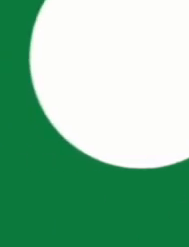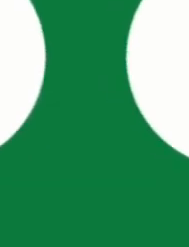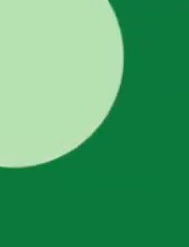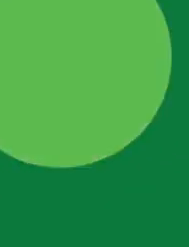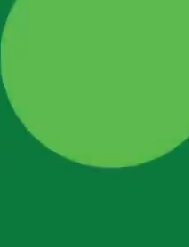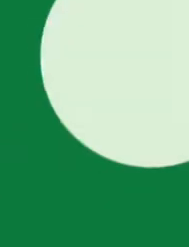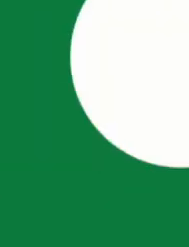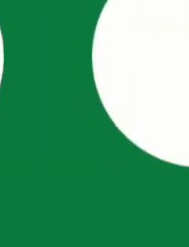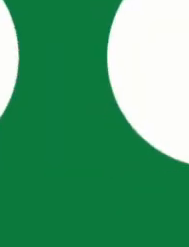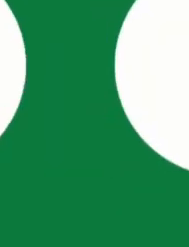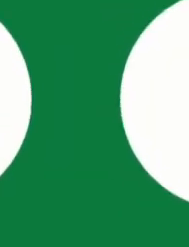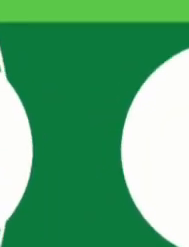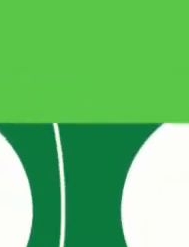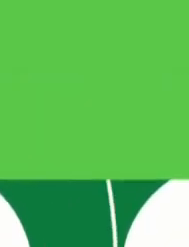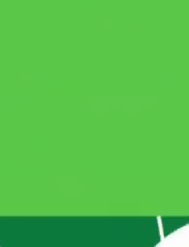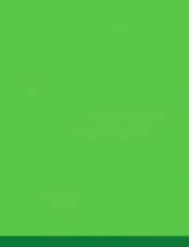Дякую